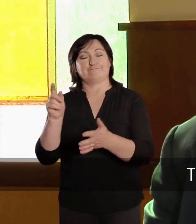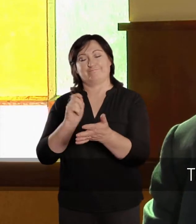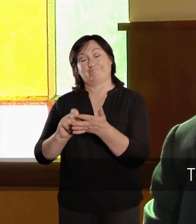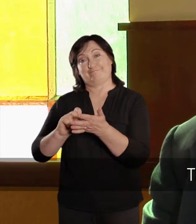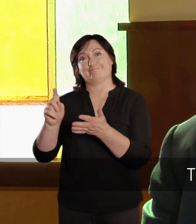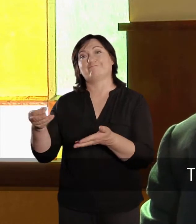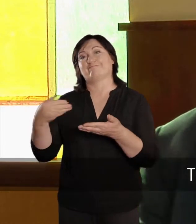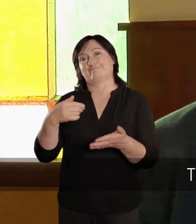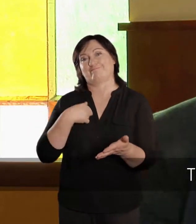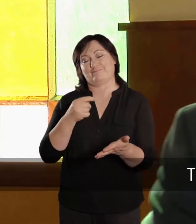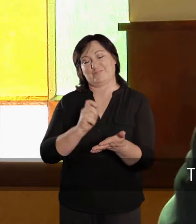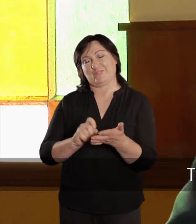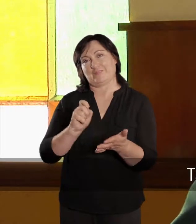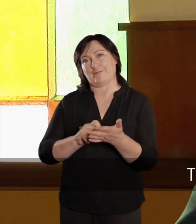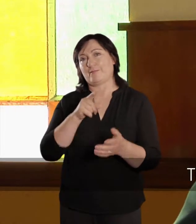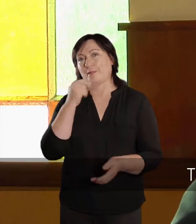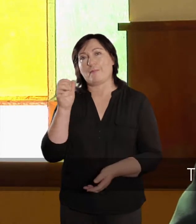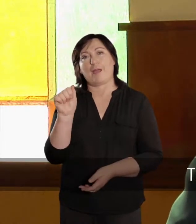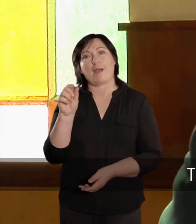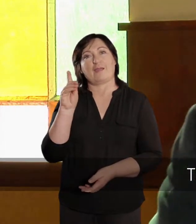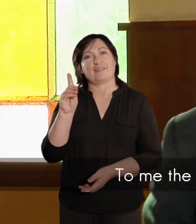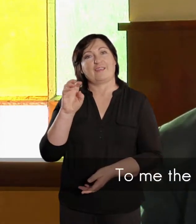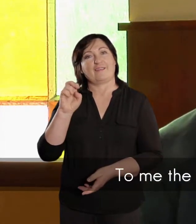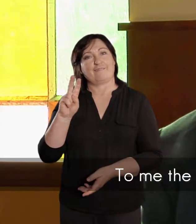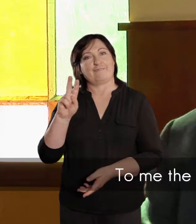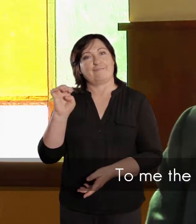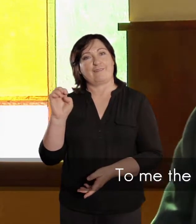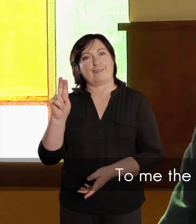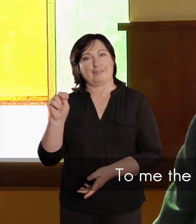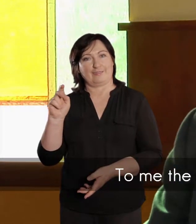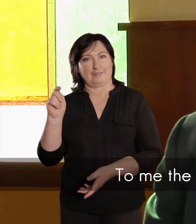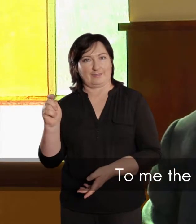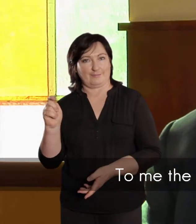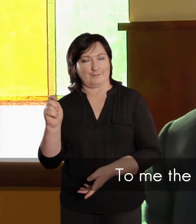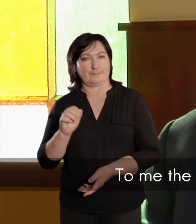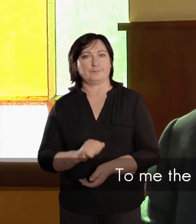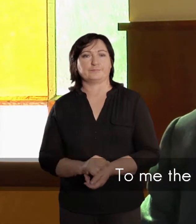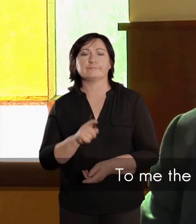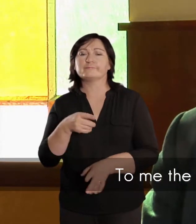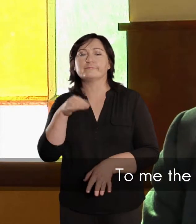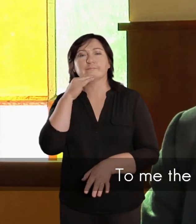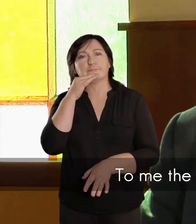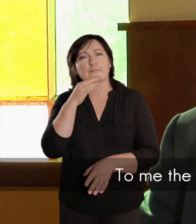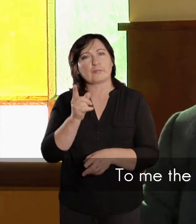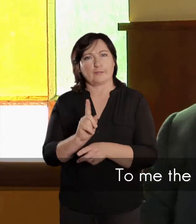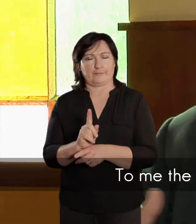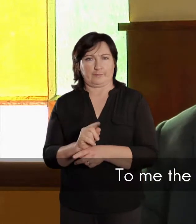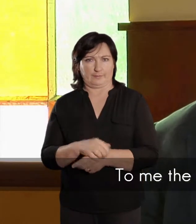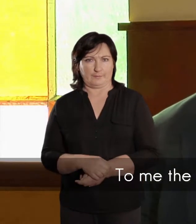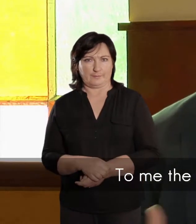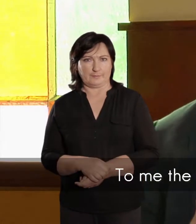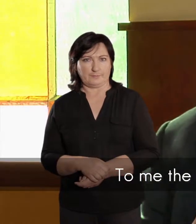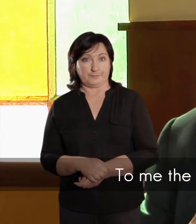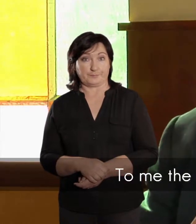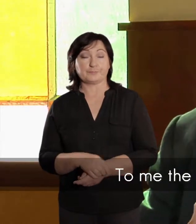gedig, is getiteld, Advent. En, Advent, sê vir my, die betekenis van